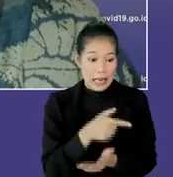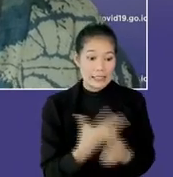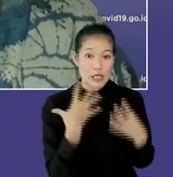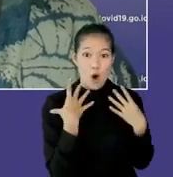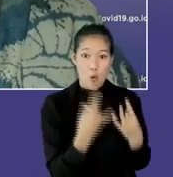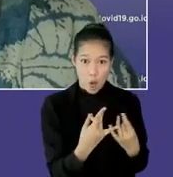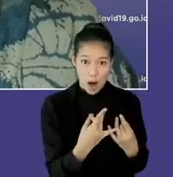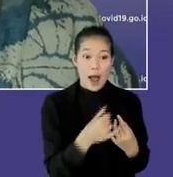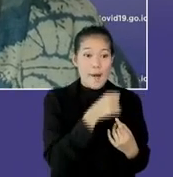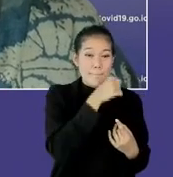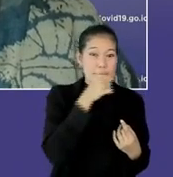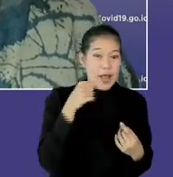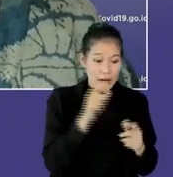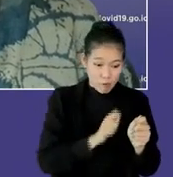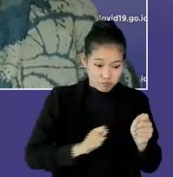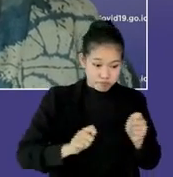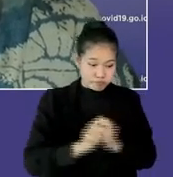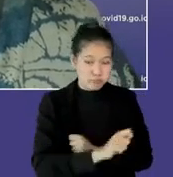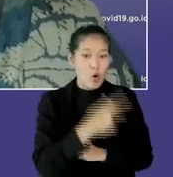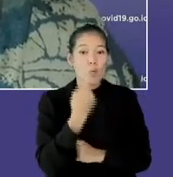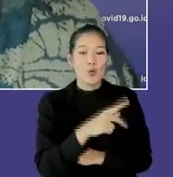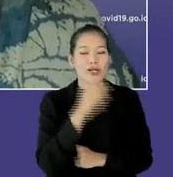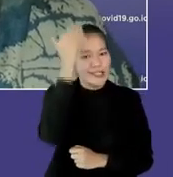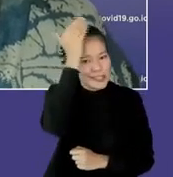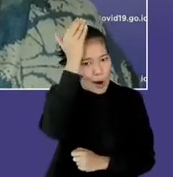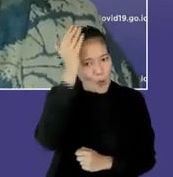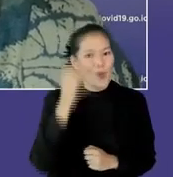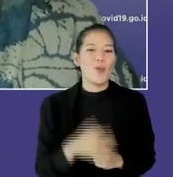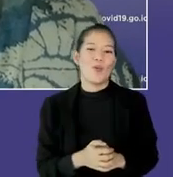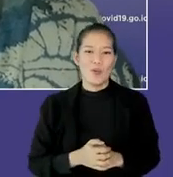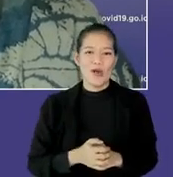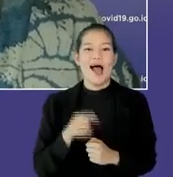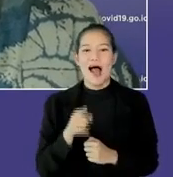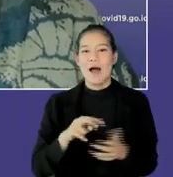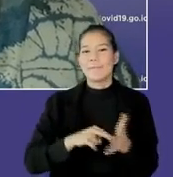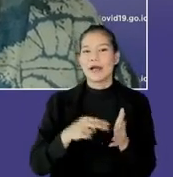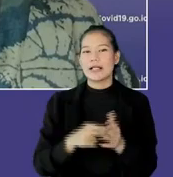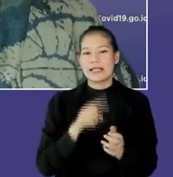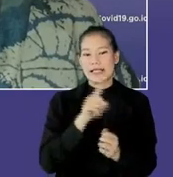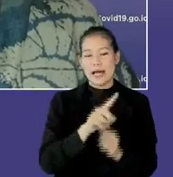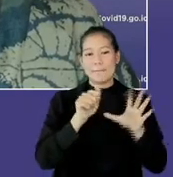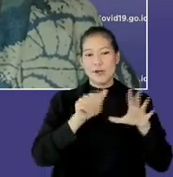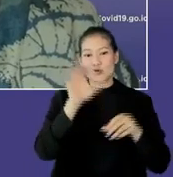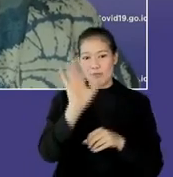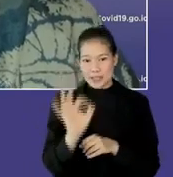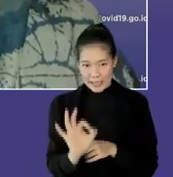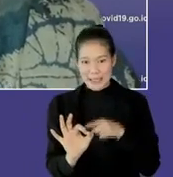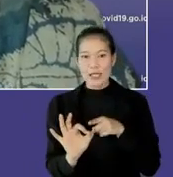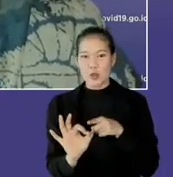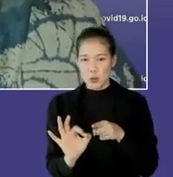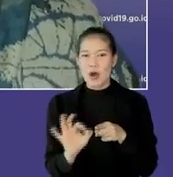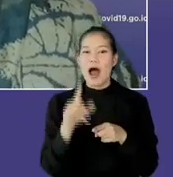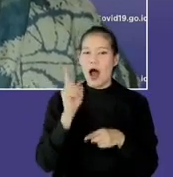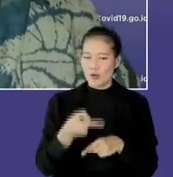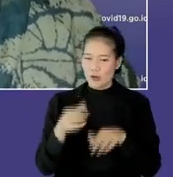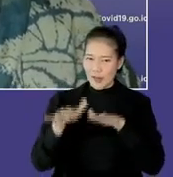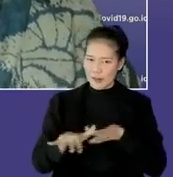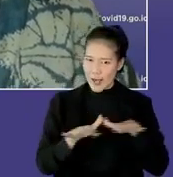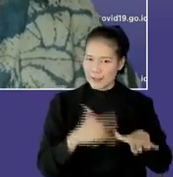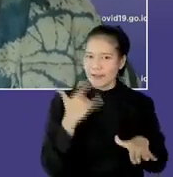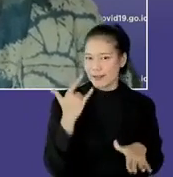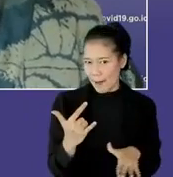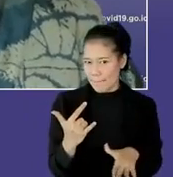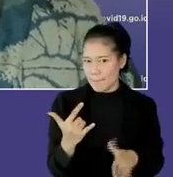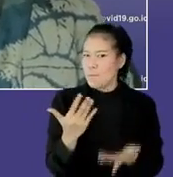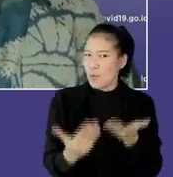Jawa ini yang udah mulai banyak kuning dan hijaunya. Berarti angka 16,16 ini, kita harus tetap hati-hati sekali